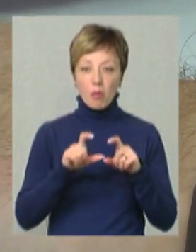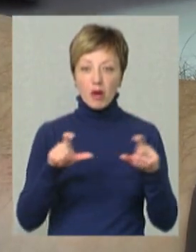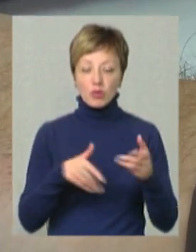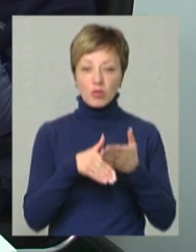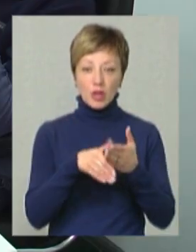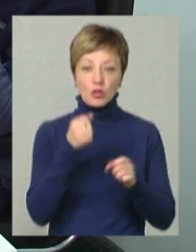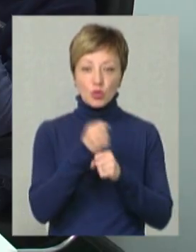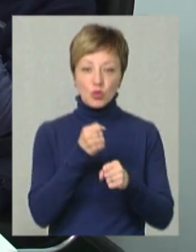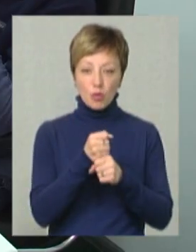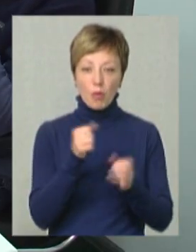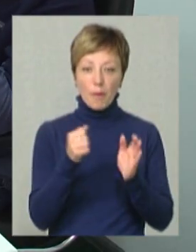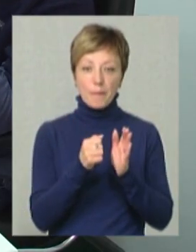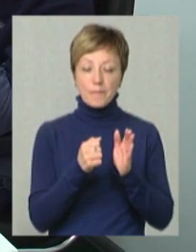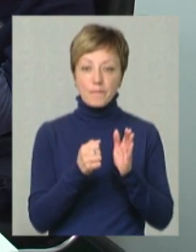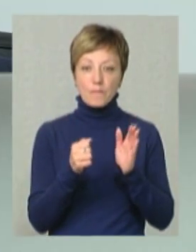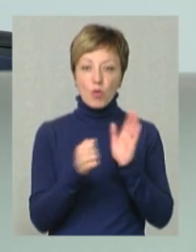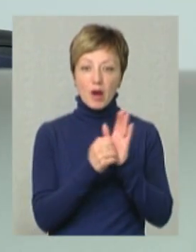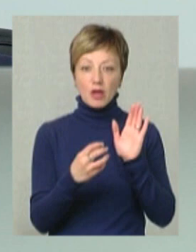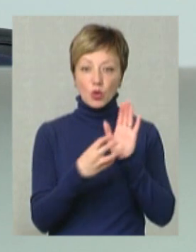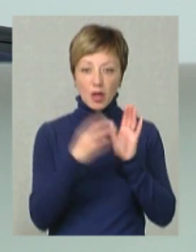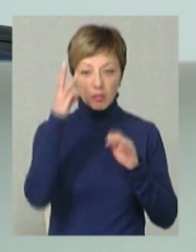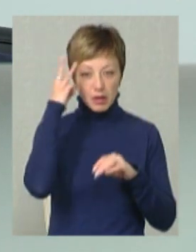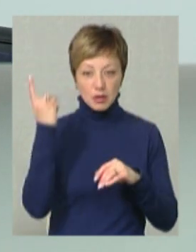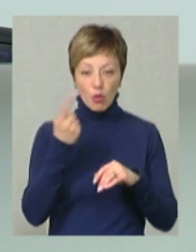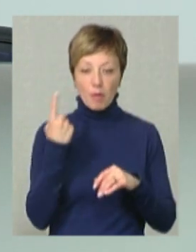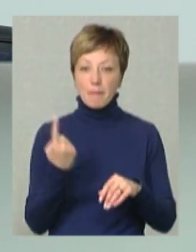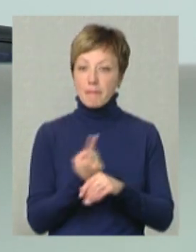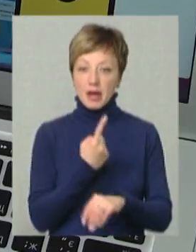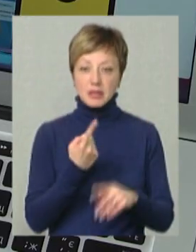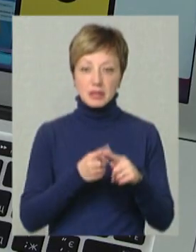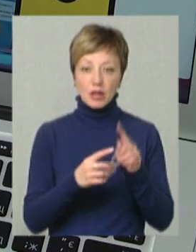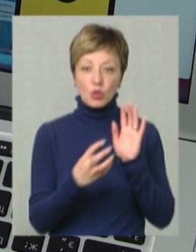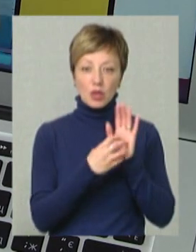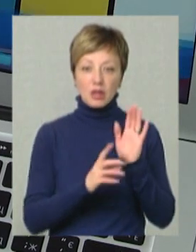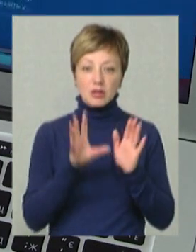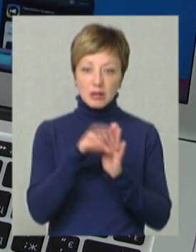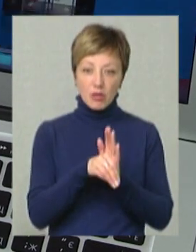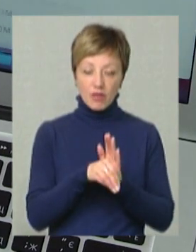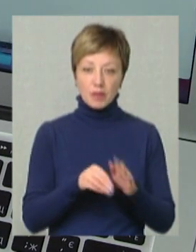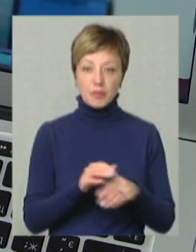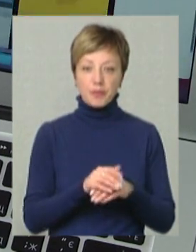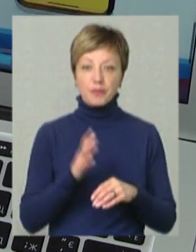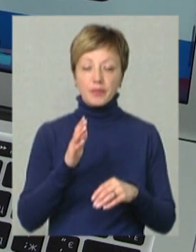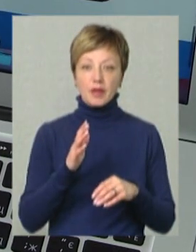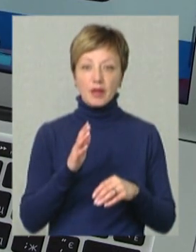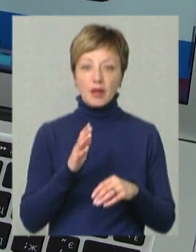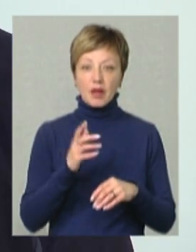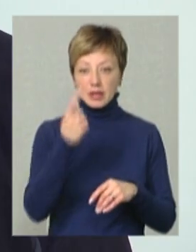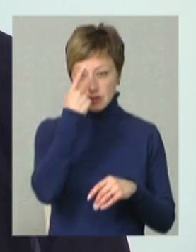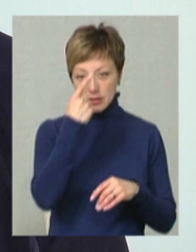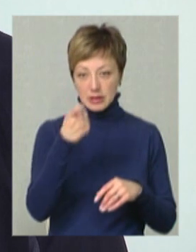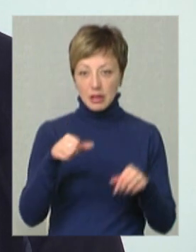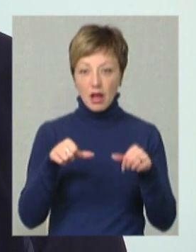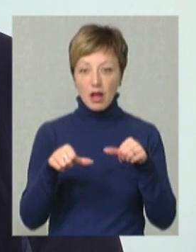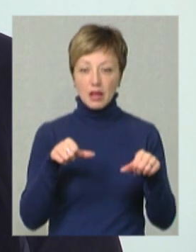яка допомогла з розробкою та публікацією додатку. Хмельницька область стала однією з перших, де цей додаток запровадили. Приходить сигнал централізований